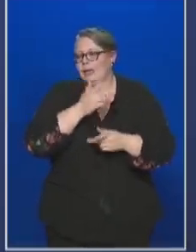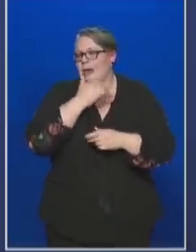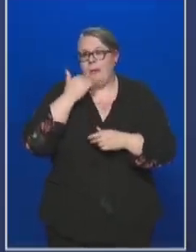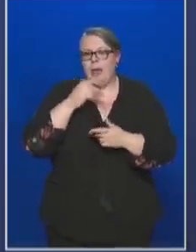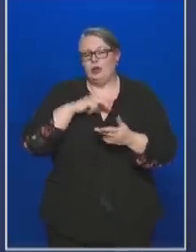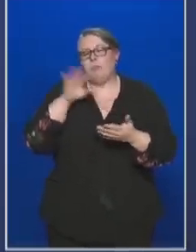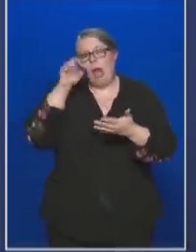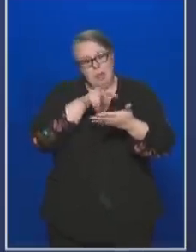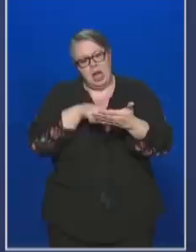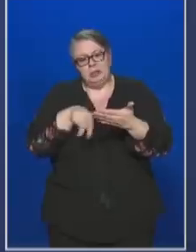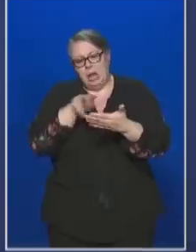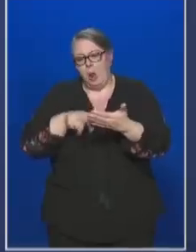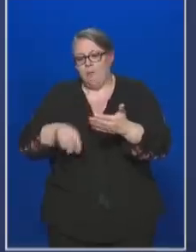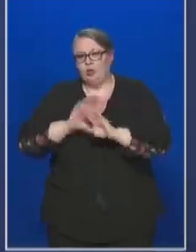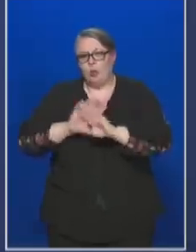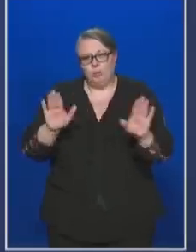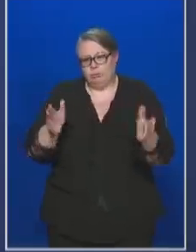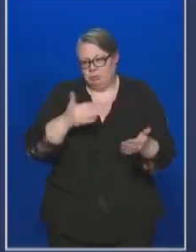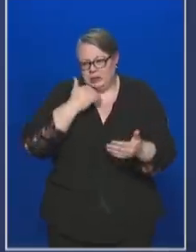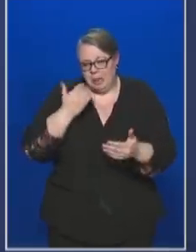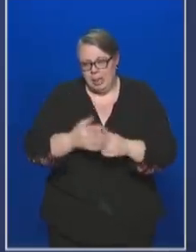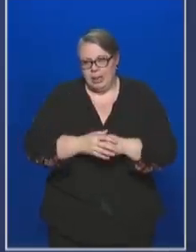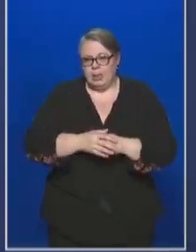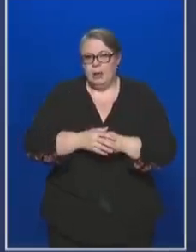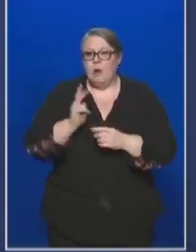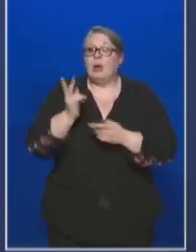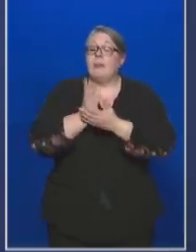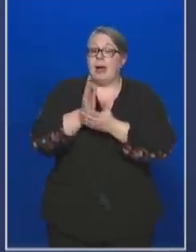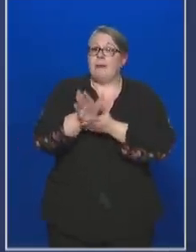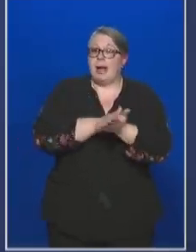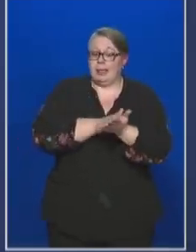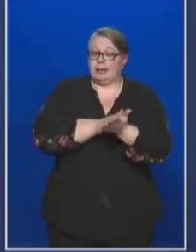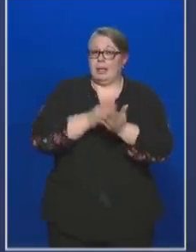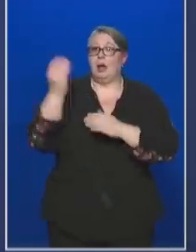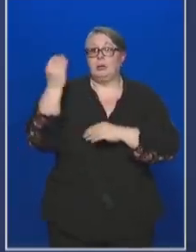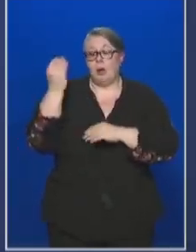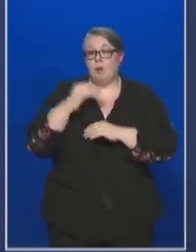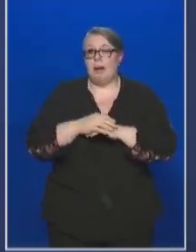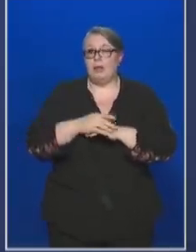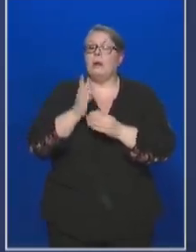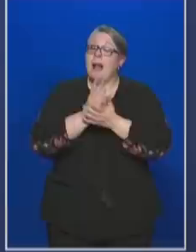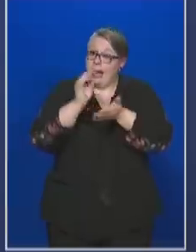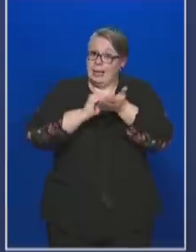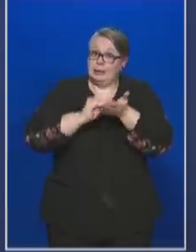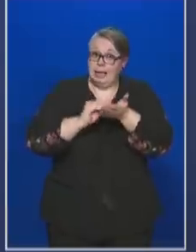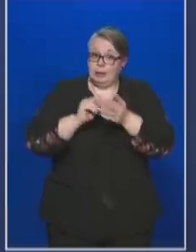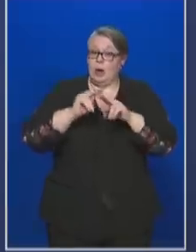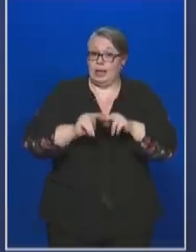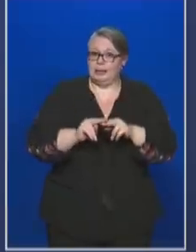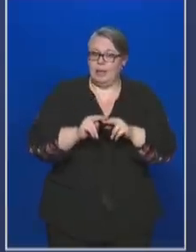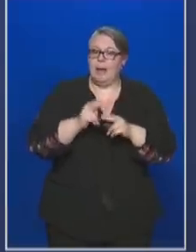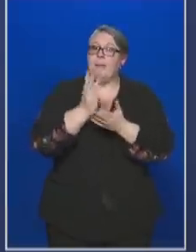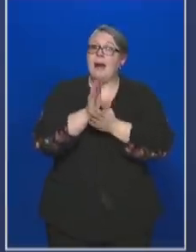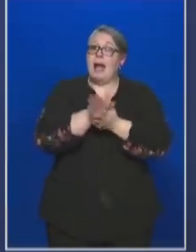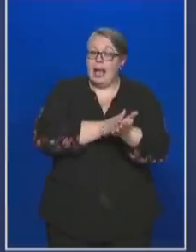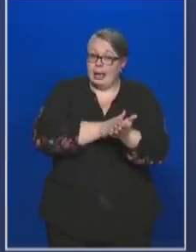csak elméletben, technikailag. Akik megkezdték már a tanulmányaikat, tehát regisztráltak, és elkezdték